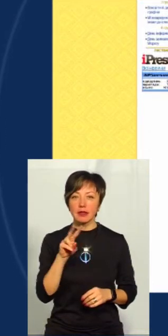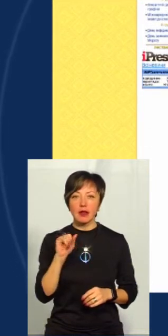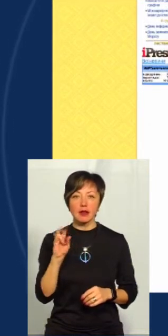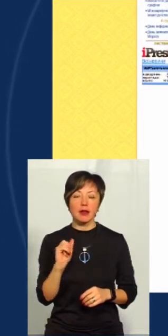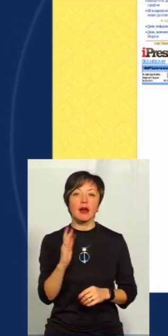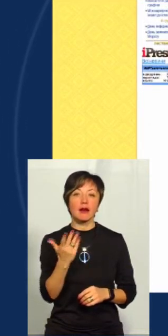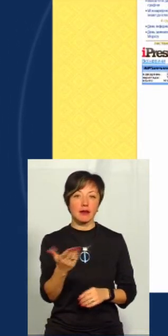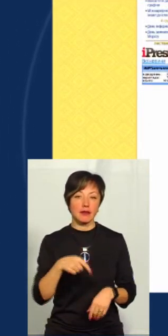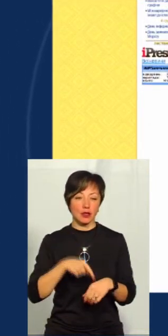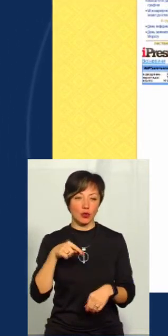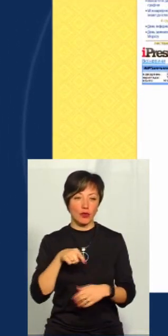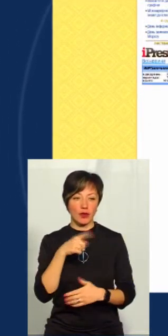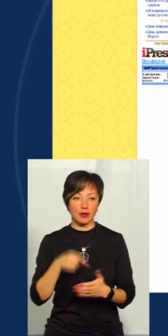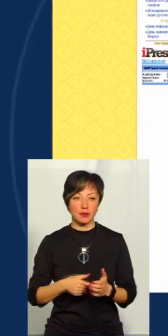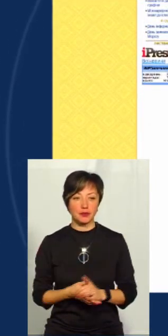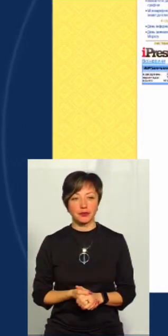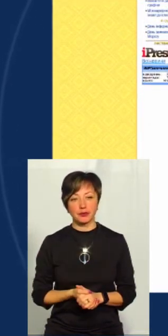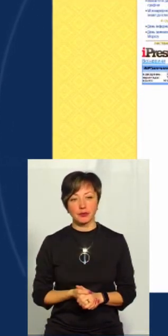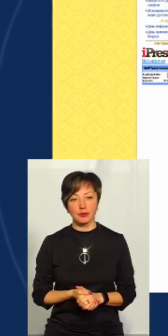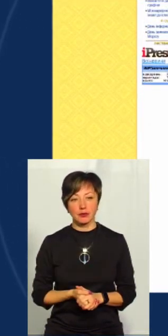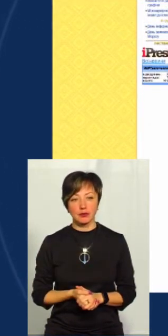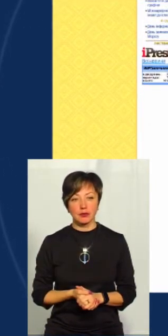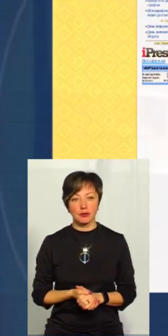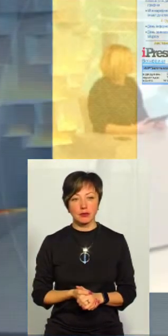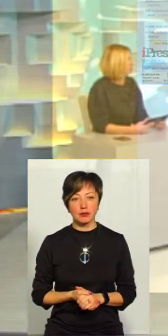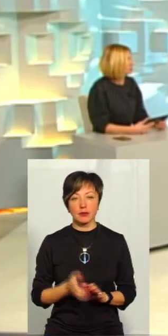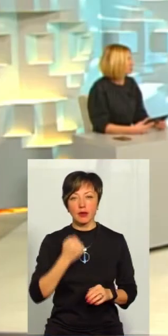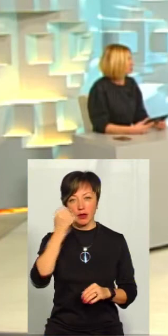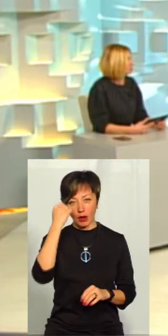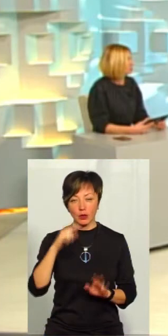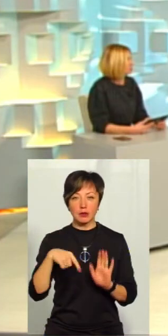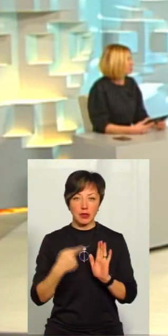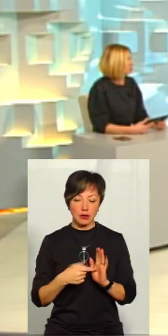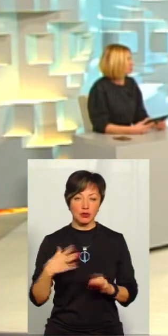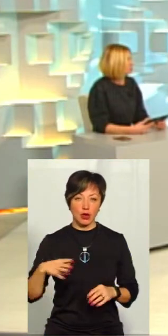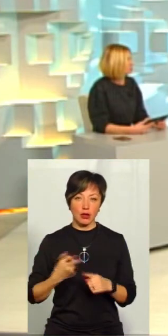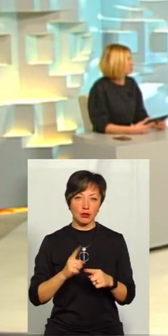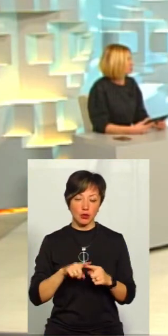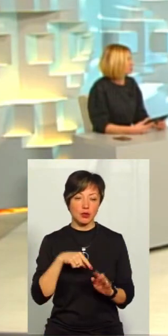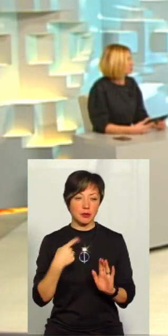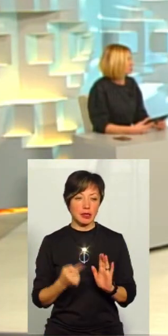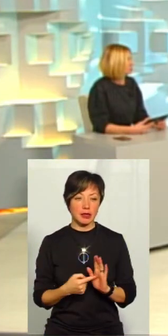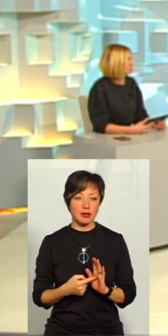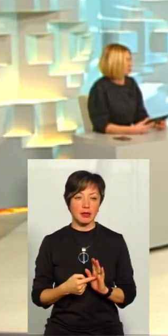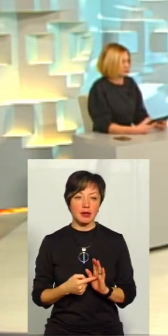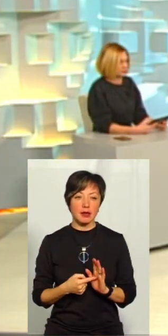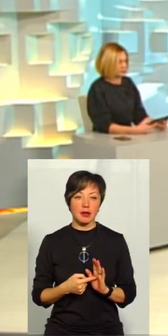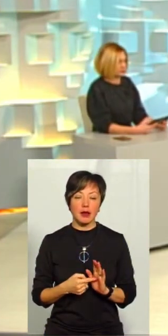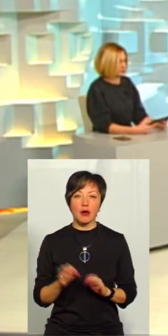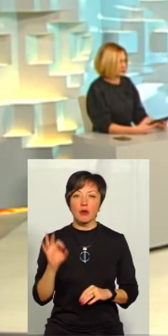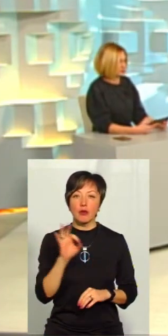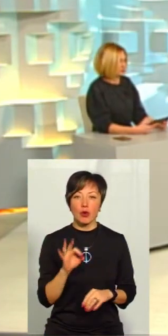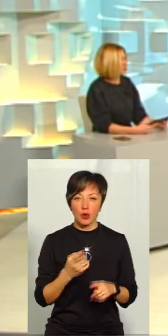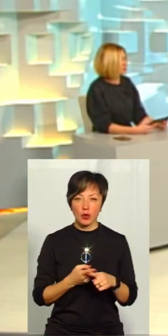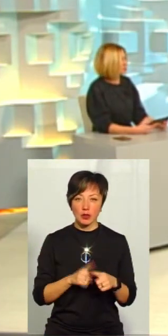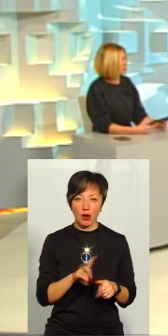відреагували? Дякую за запитання. Власне, очікували його, безумовно. Справа щодо